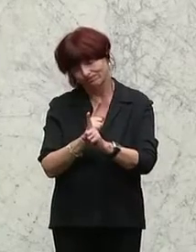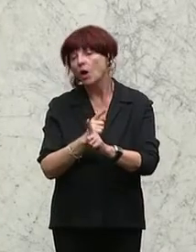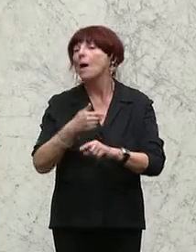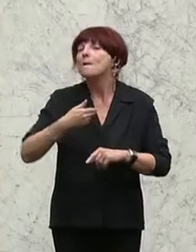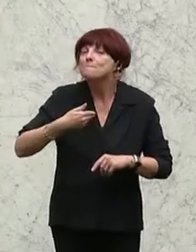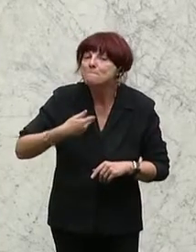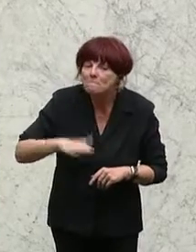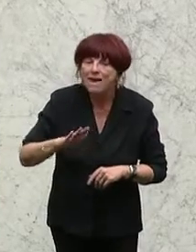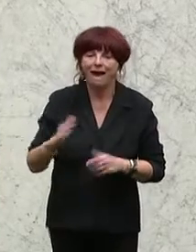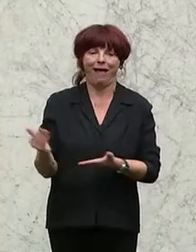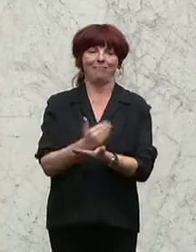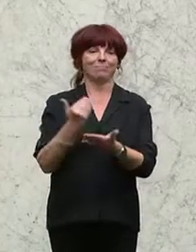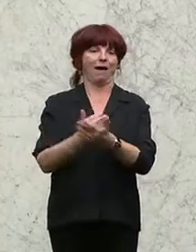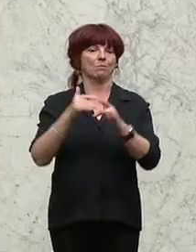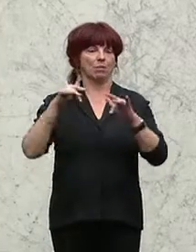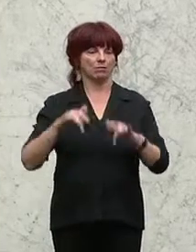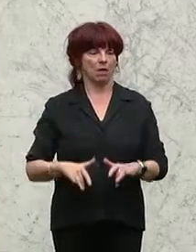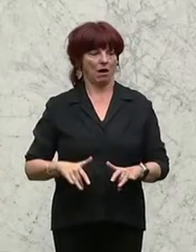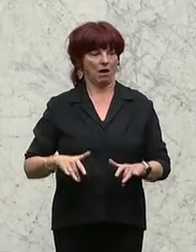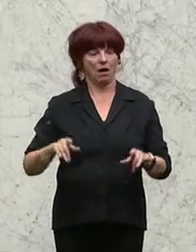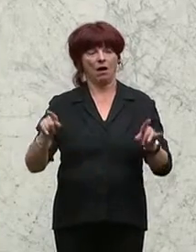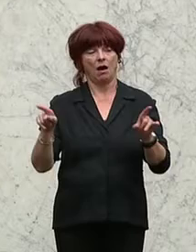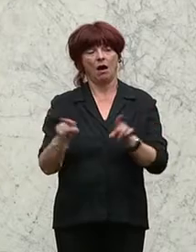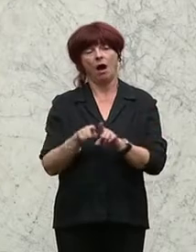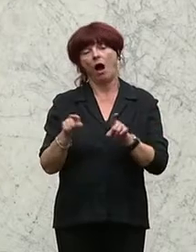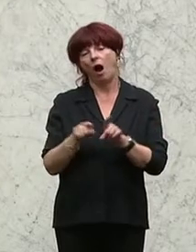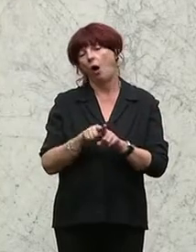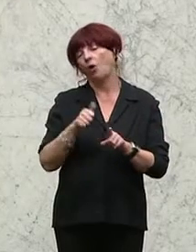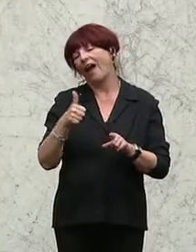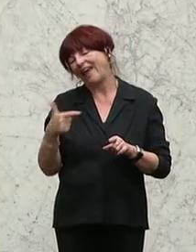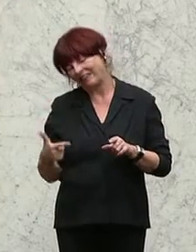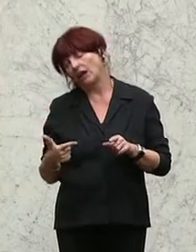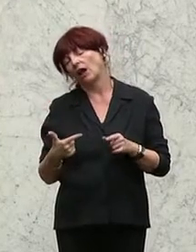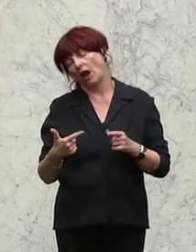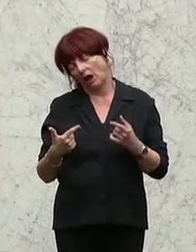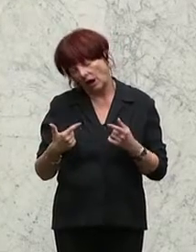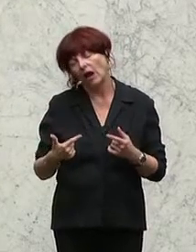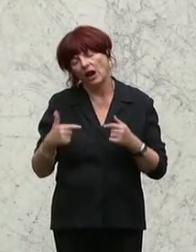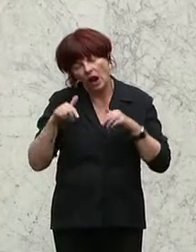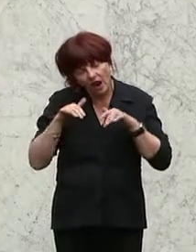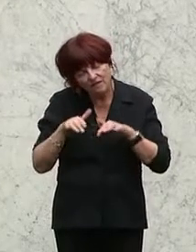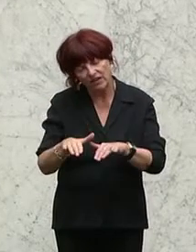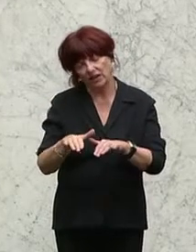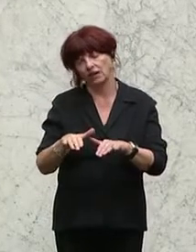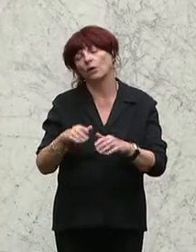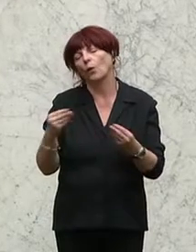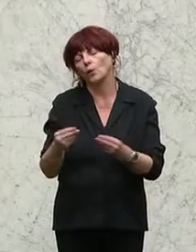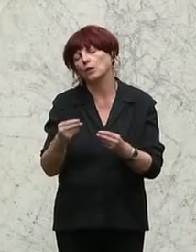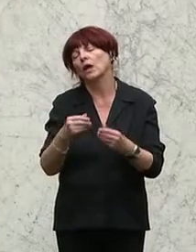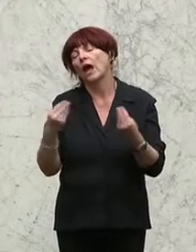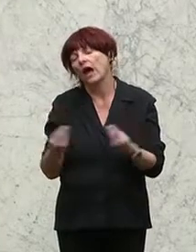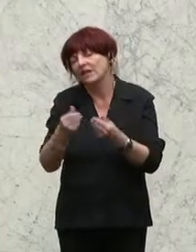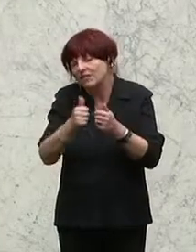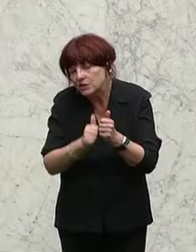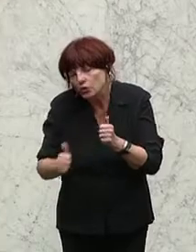gebracht. Natürlich auch gewisse Vorzieheffekte, das wissen wir auch. Aber wir wissen auch, dass es wesentlich mehr